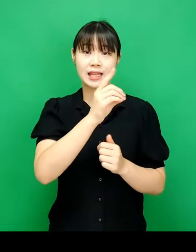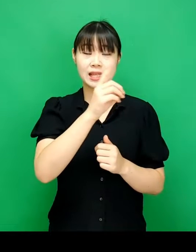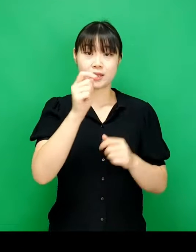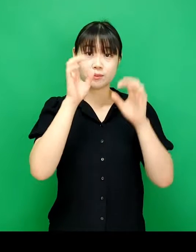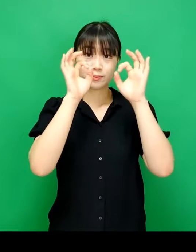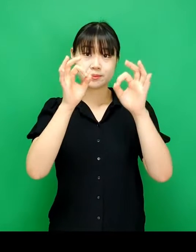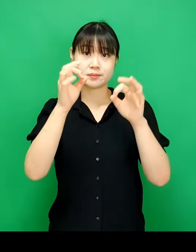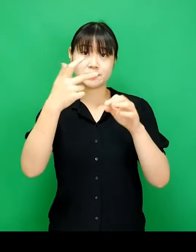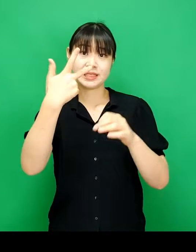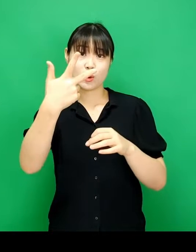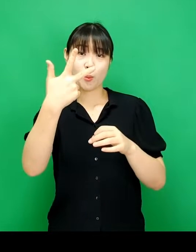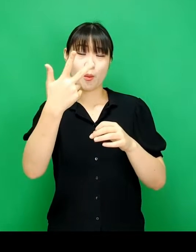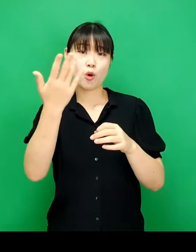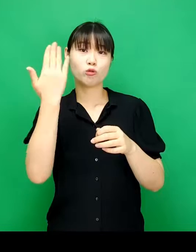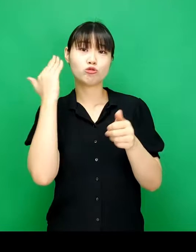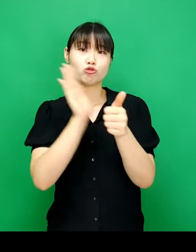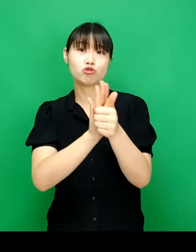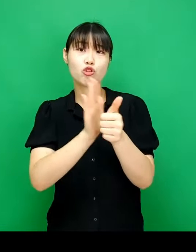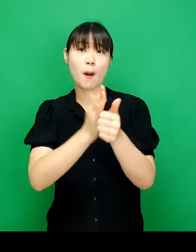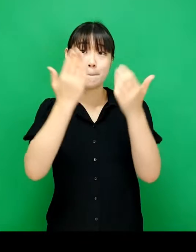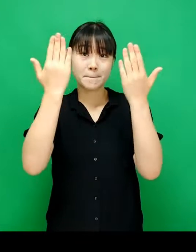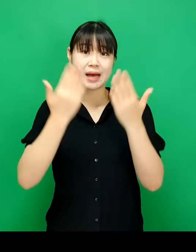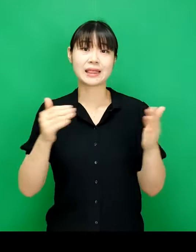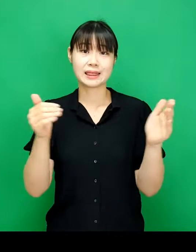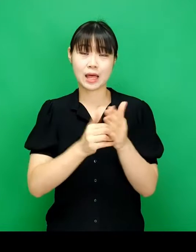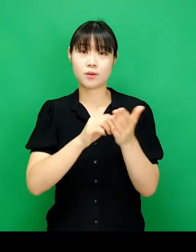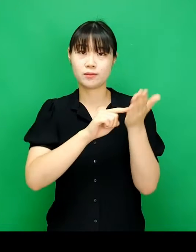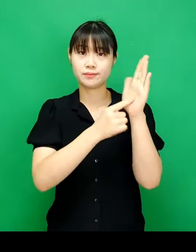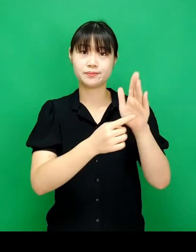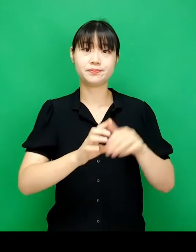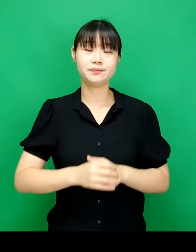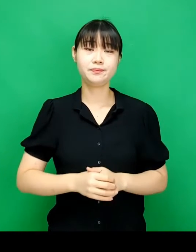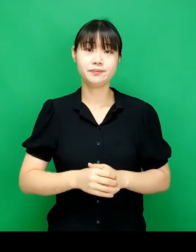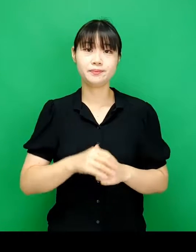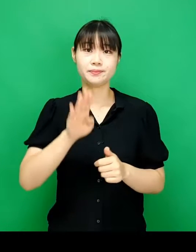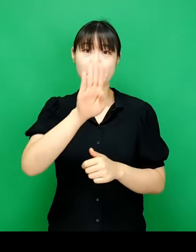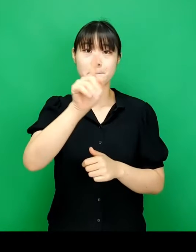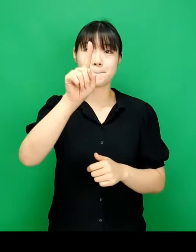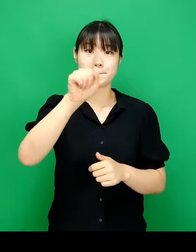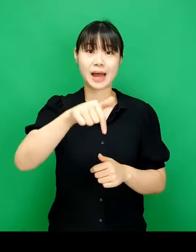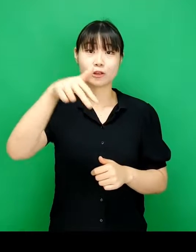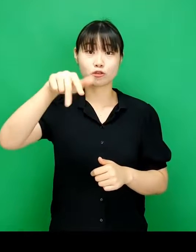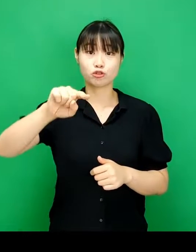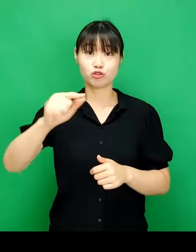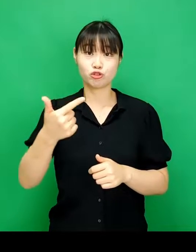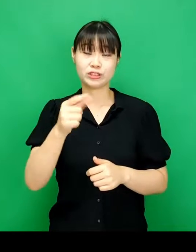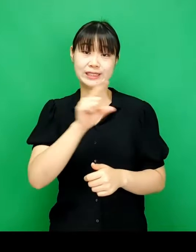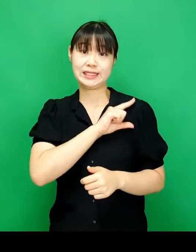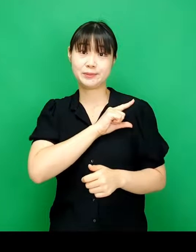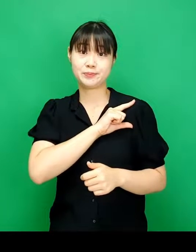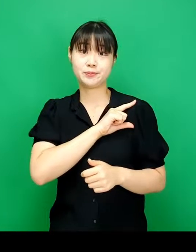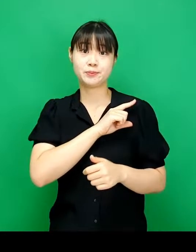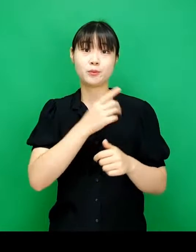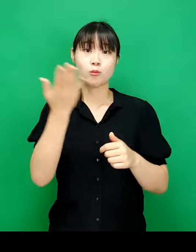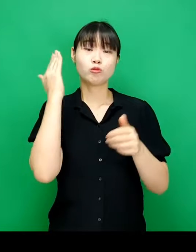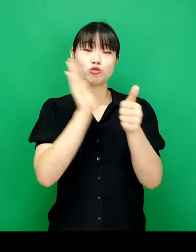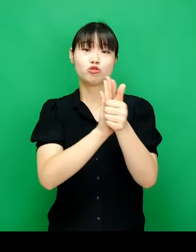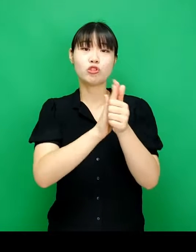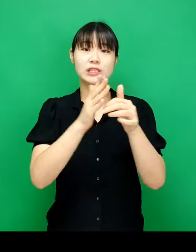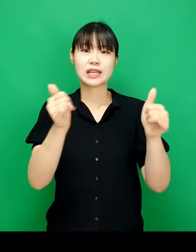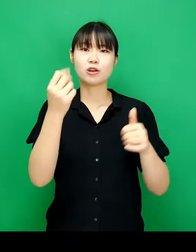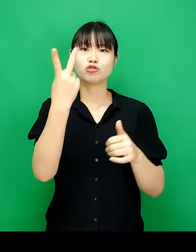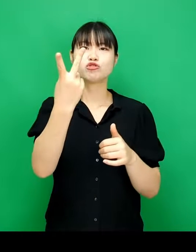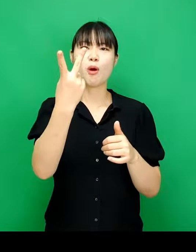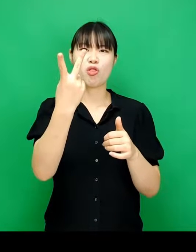데이터를 보면 7번 후원을 받았다고 나옵니다 박준이라는 후원자가 2번 후원했습니다